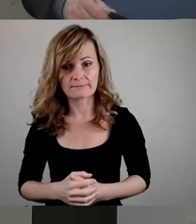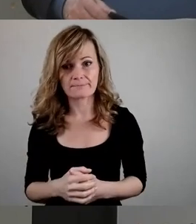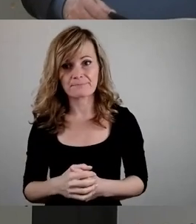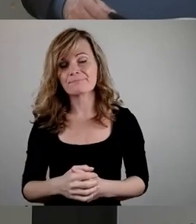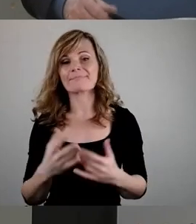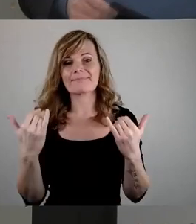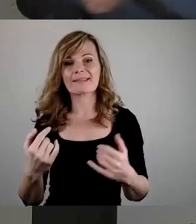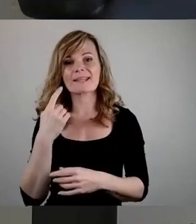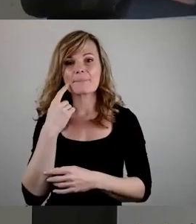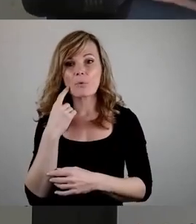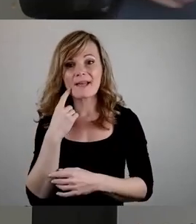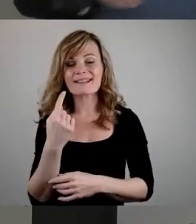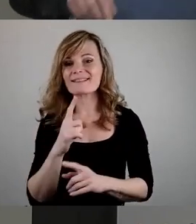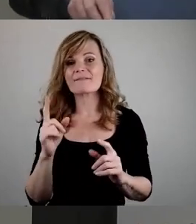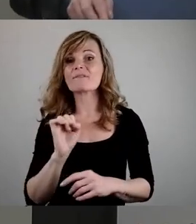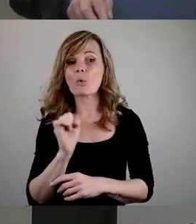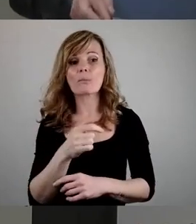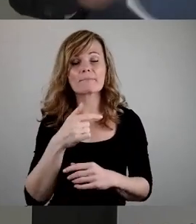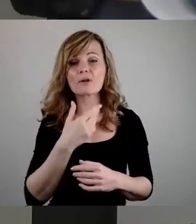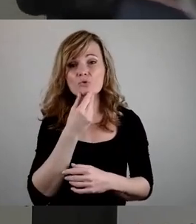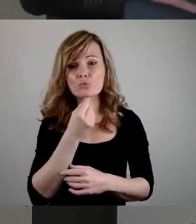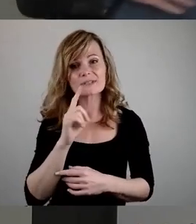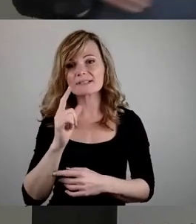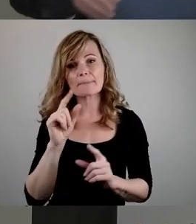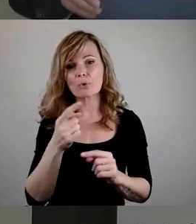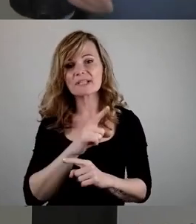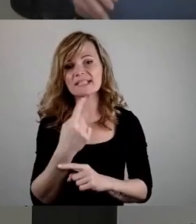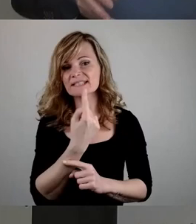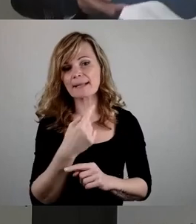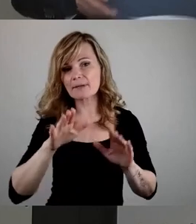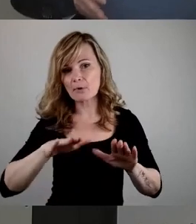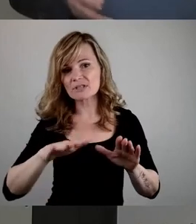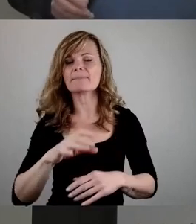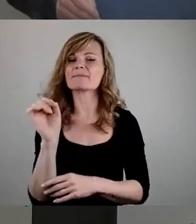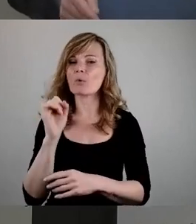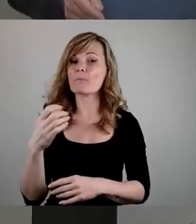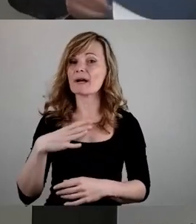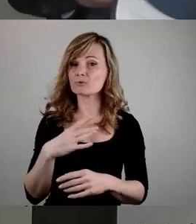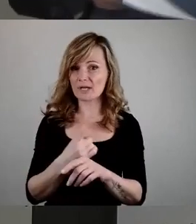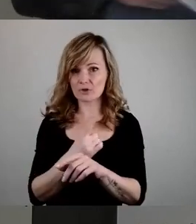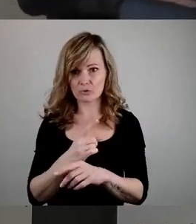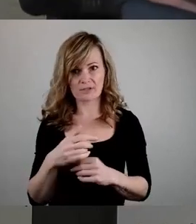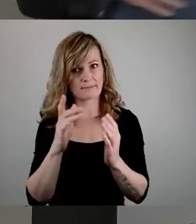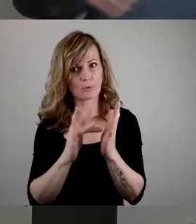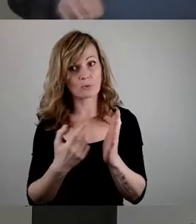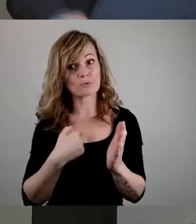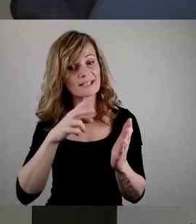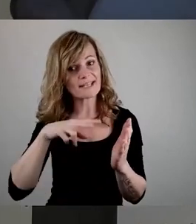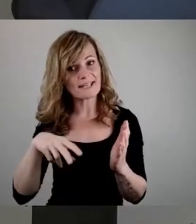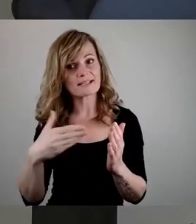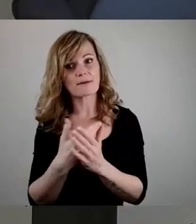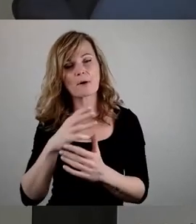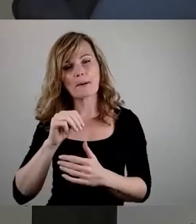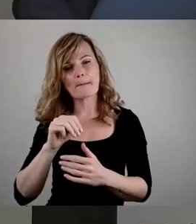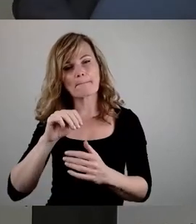Moslems, die Juden. Warum also die aktuelle Stunde? In der Begründung lese ich unter anderem vom Massaker des